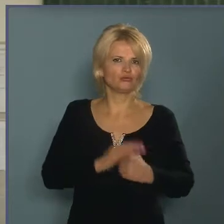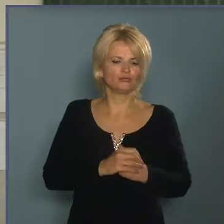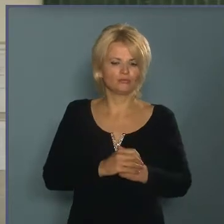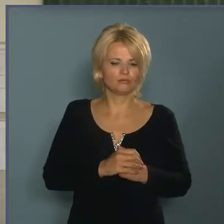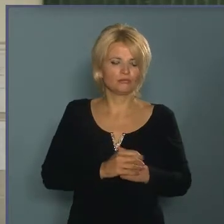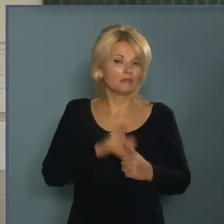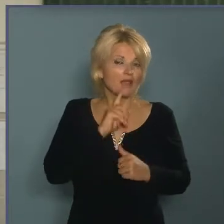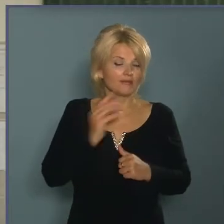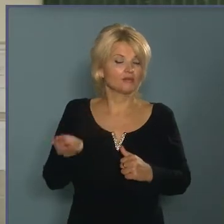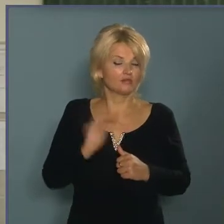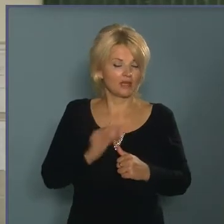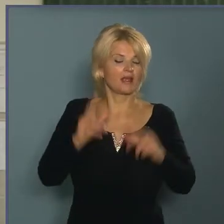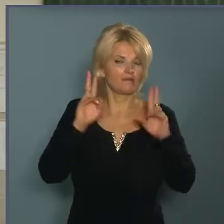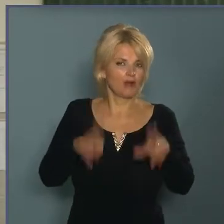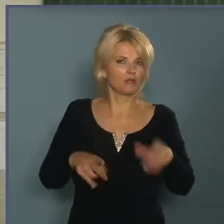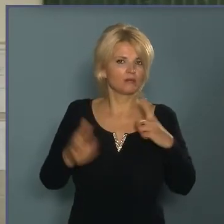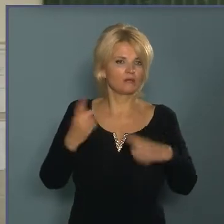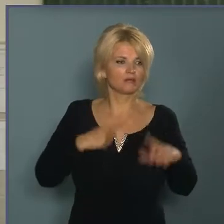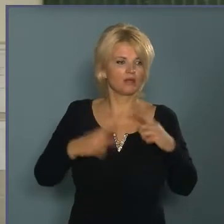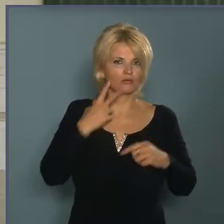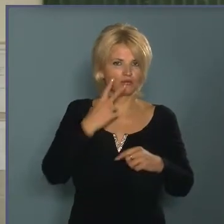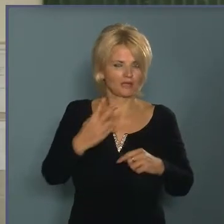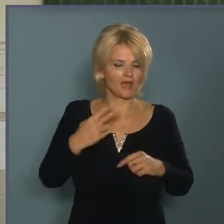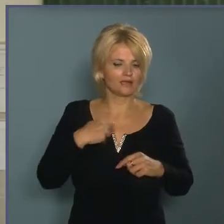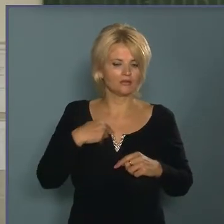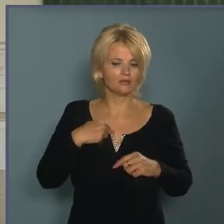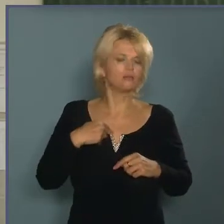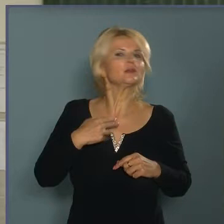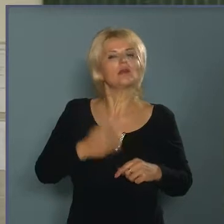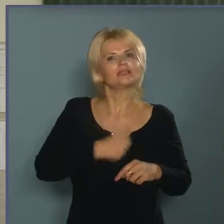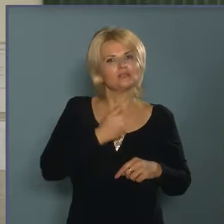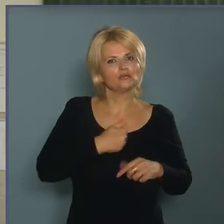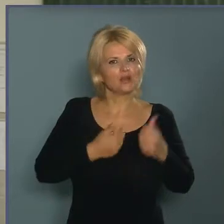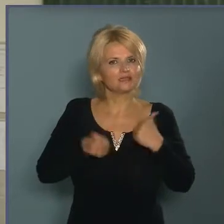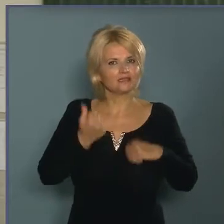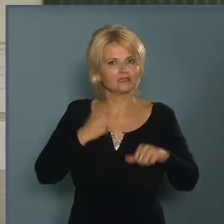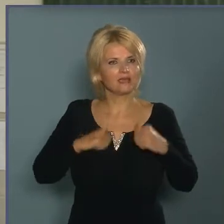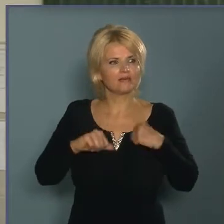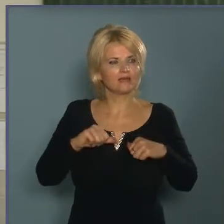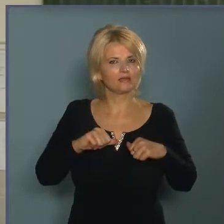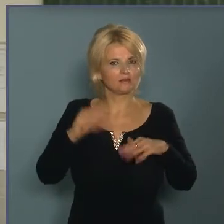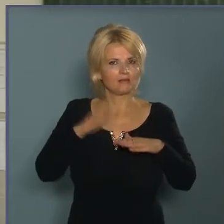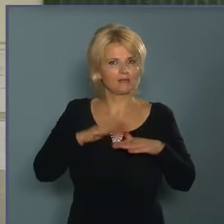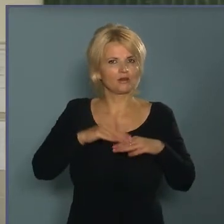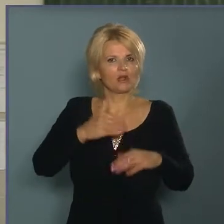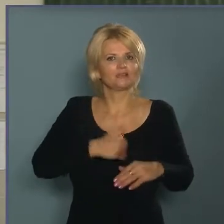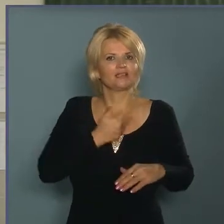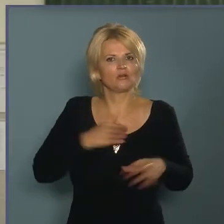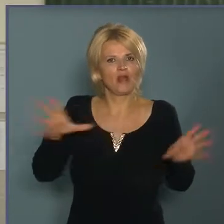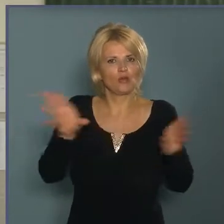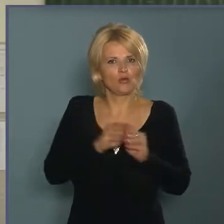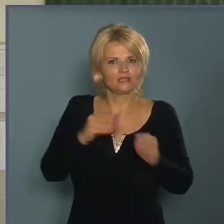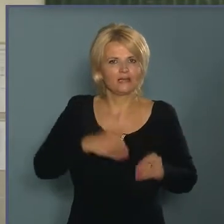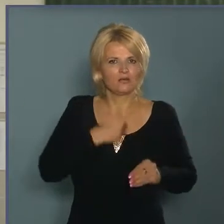Ugye az, hogy kevés gyerek van sajnos azt mindenütt látjuk, és hogy küszködnek az iskolák azért, hogy megmaradhassanak, és összevont